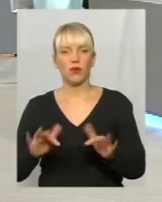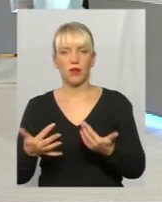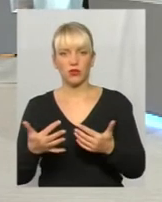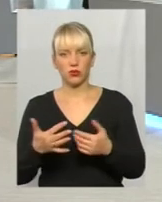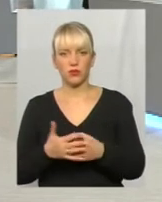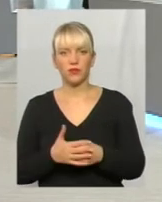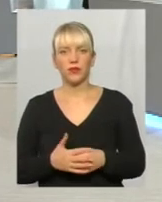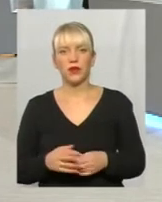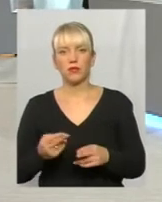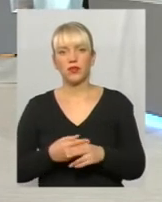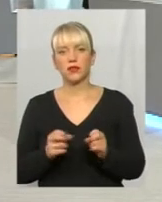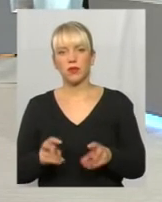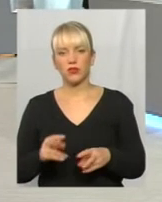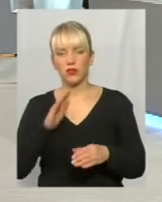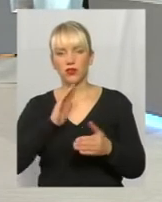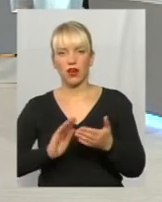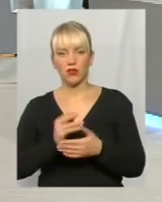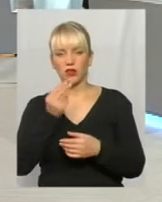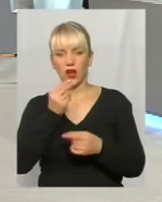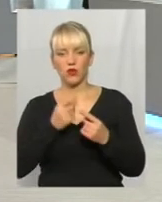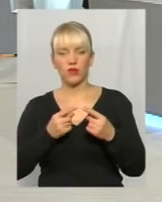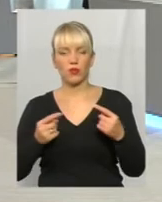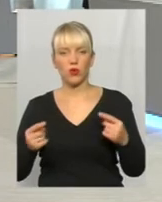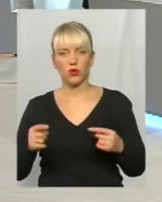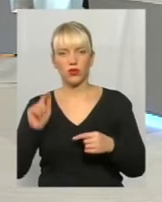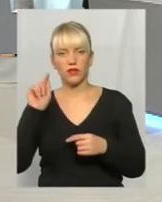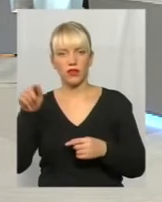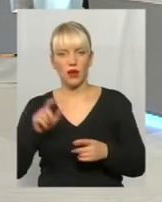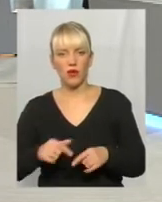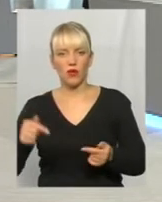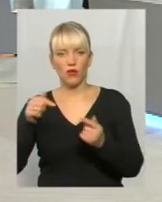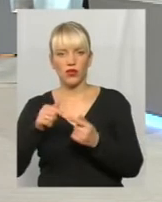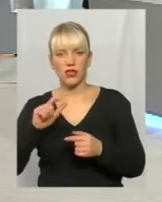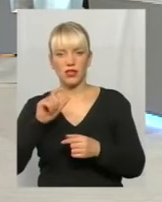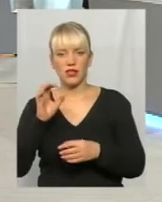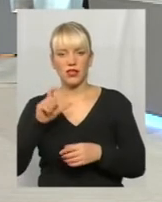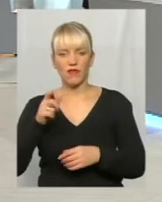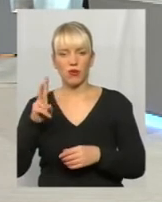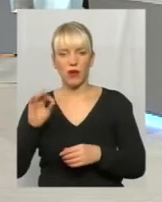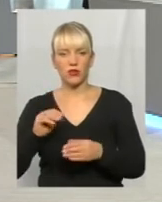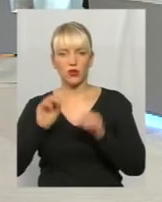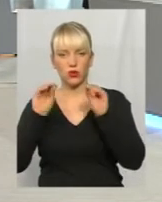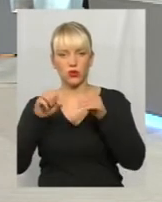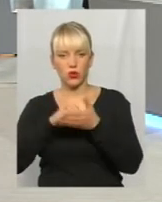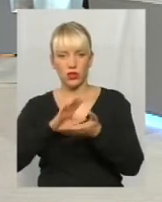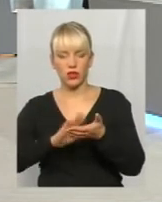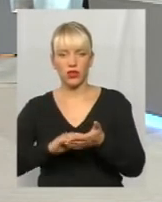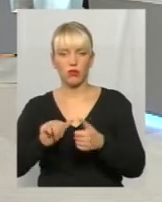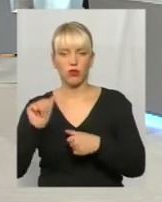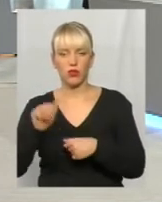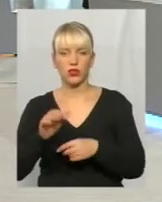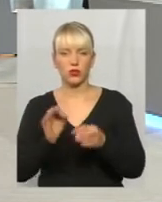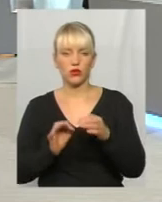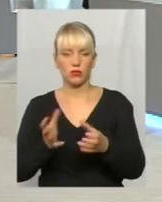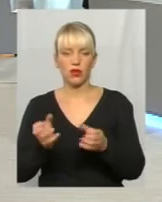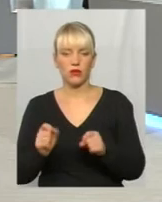безпечності якості харчових продуктів, то там у відповідності до європейської директиви навіть поза судом приймається такі